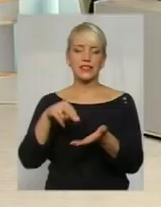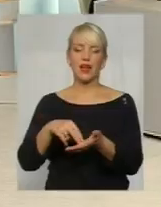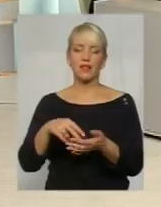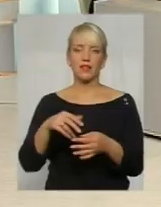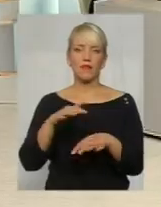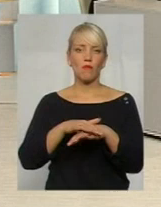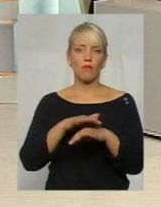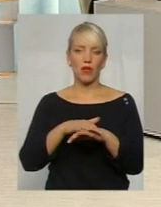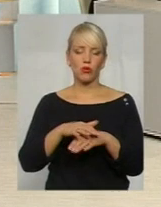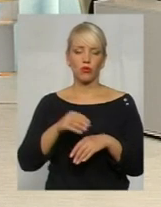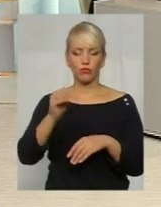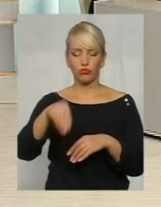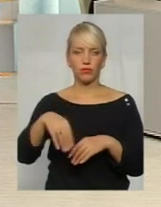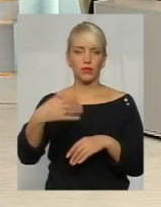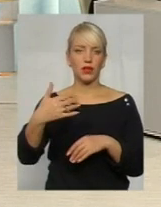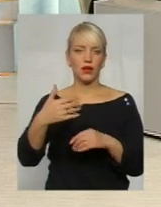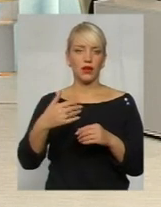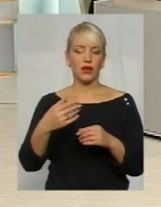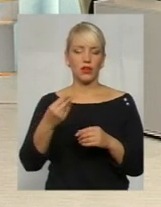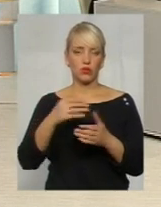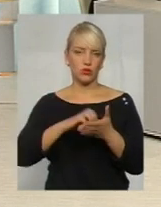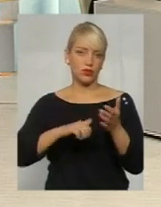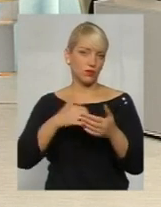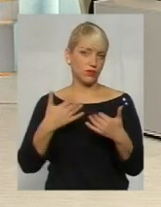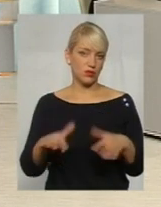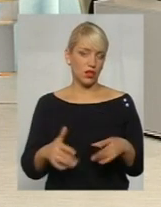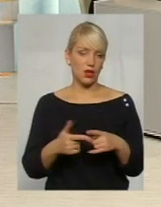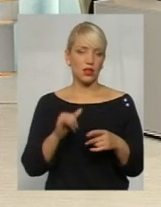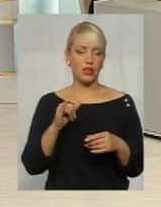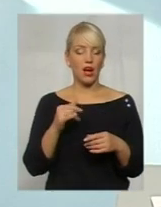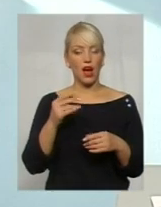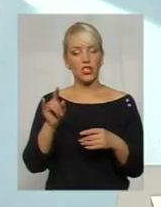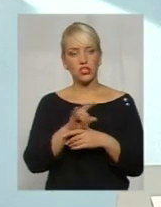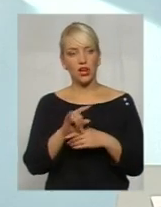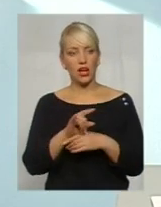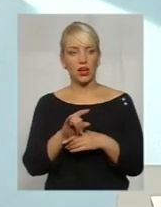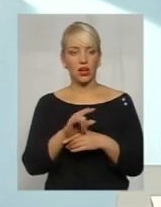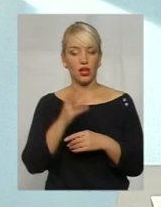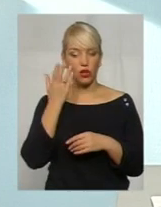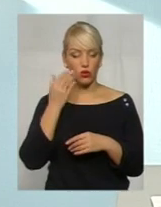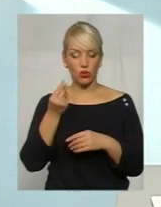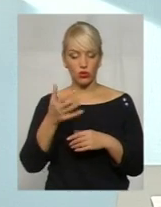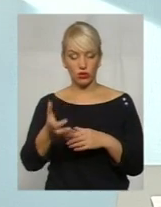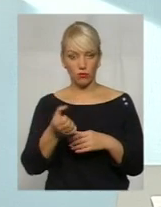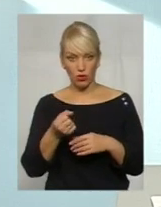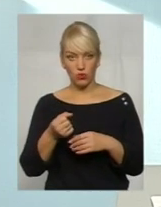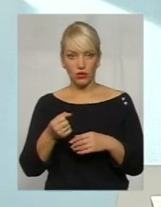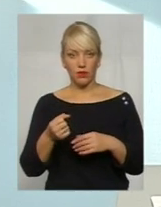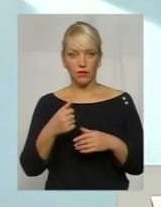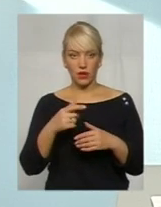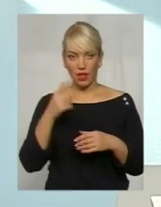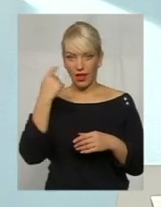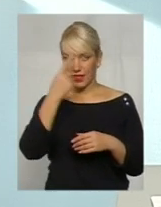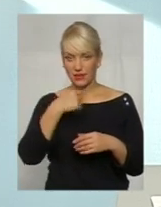і все. А шахраї знімають вже кошти з карток або прикривають обличчя, розуміючи, що на